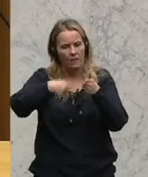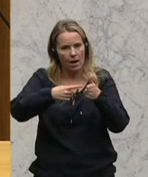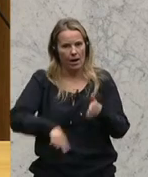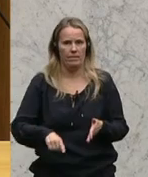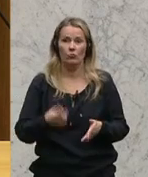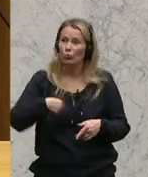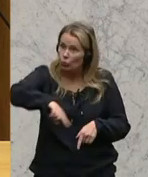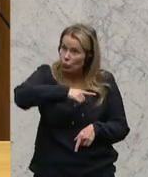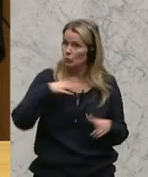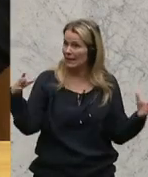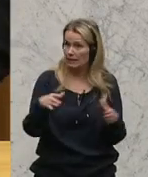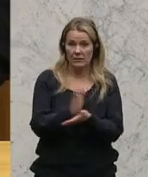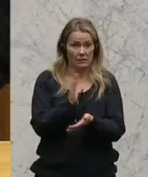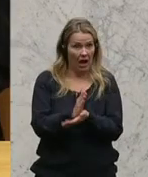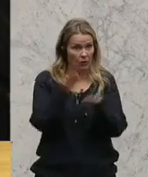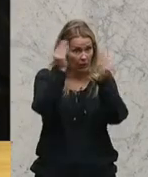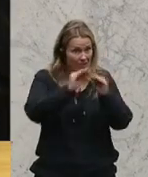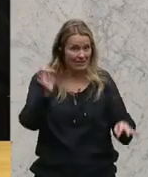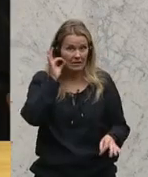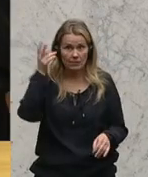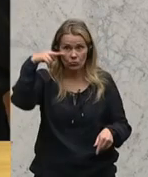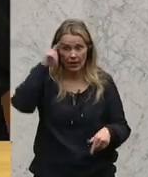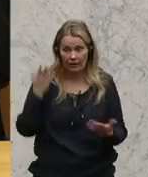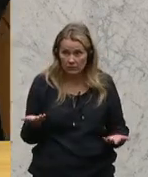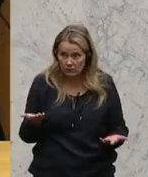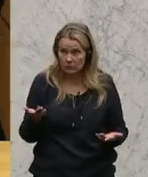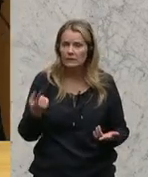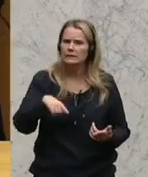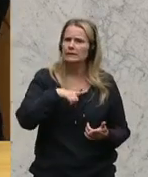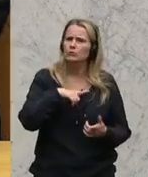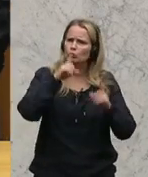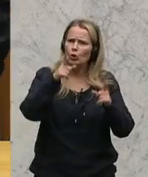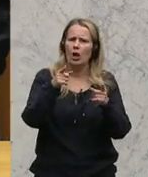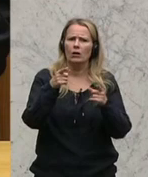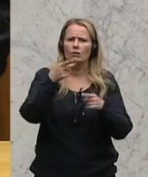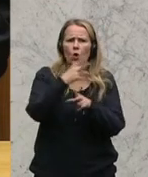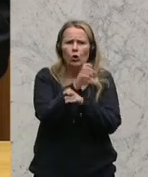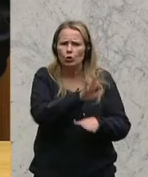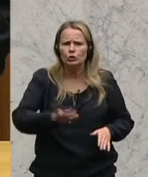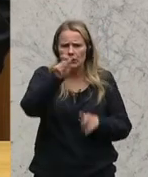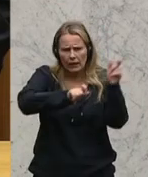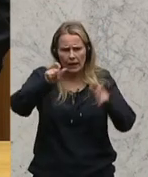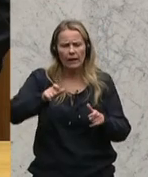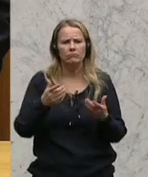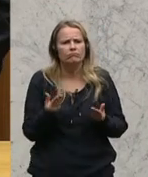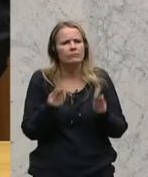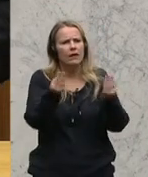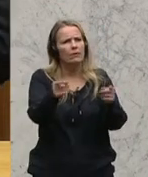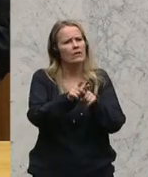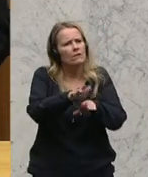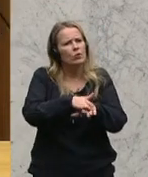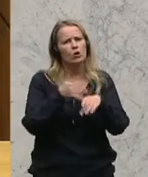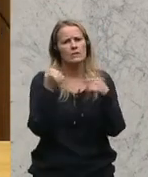Aufgabe, meine sehr geehrten Damen und Herren, wäre es, Sicherheit den Österreicherinnen und Österreichern zu vermitteln,